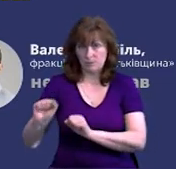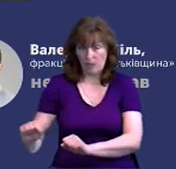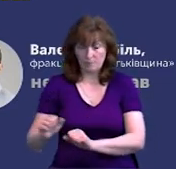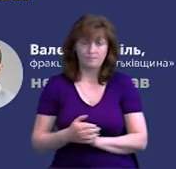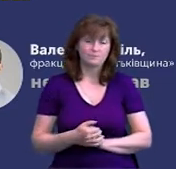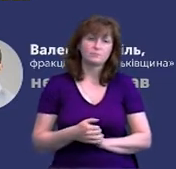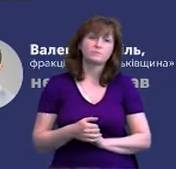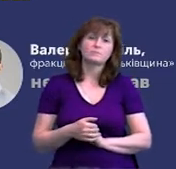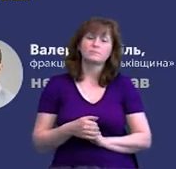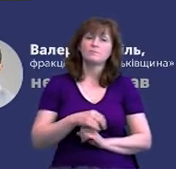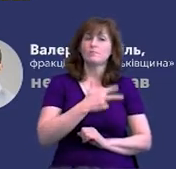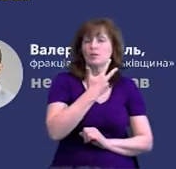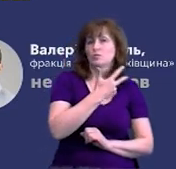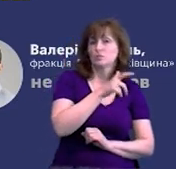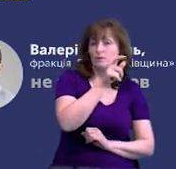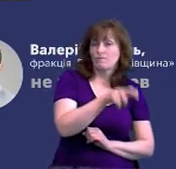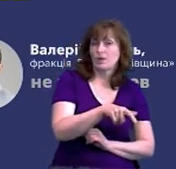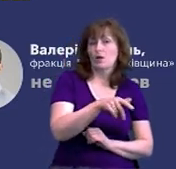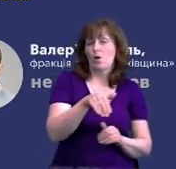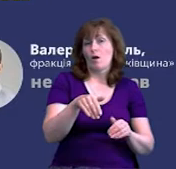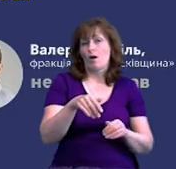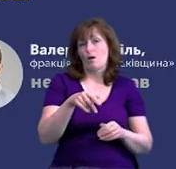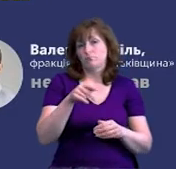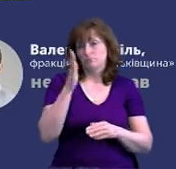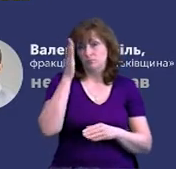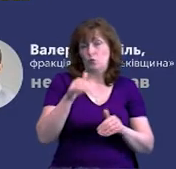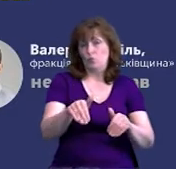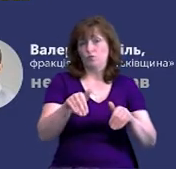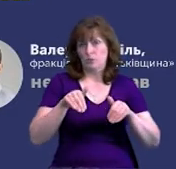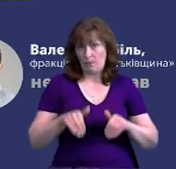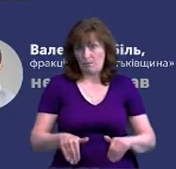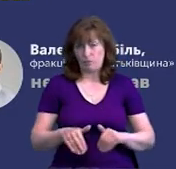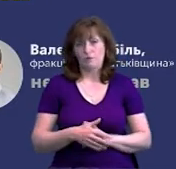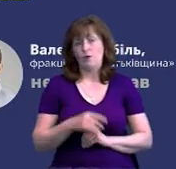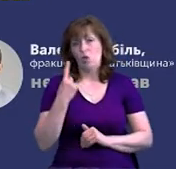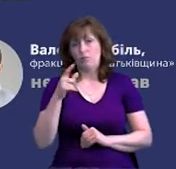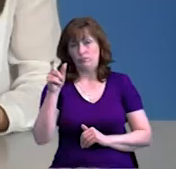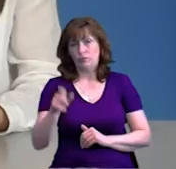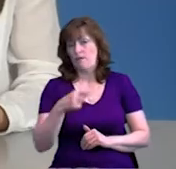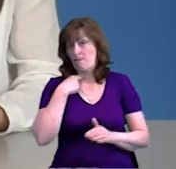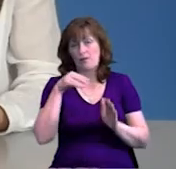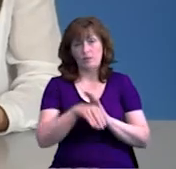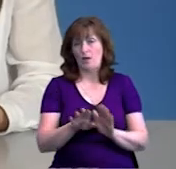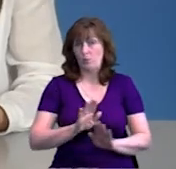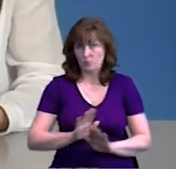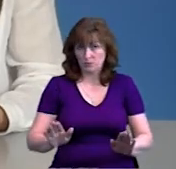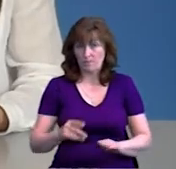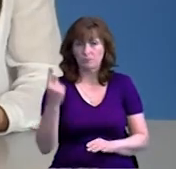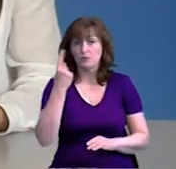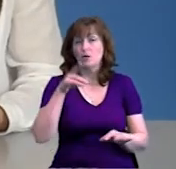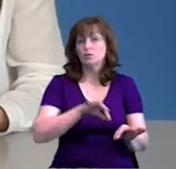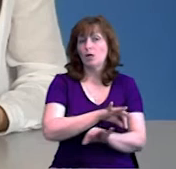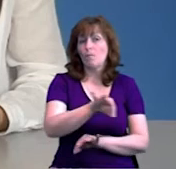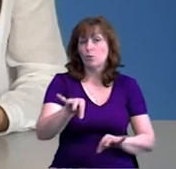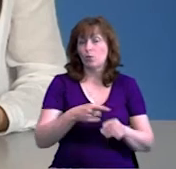групи «За майбутнє» та Борис Приходько з довіри «Утрималися», Валерій Дубіль з «Батьківщини» не голосував. Нагадаємо, за першим проєктом